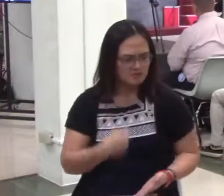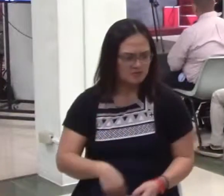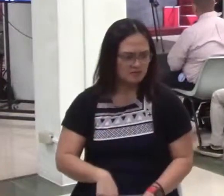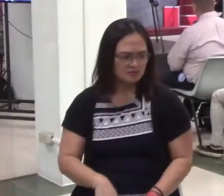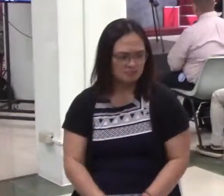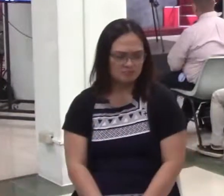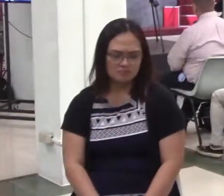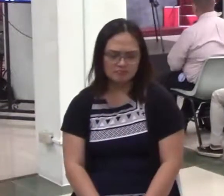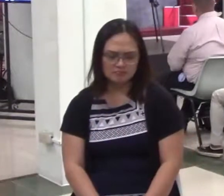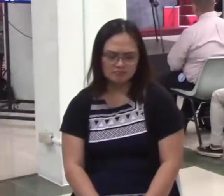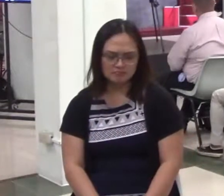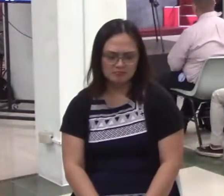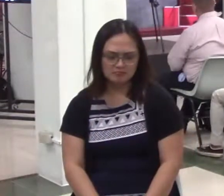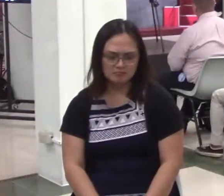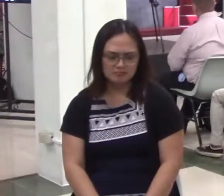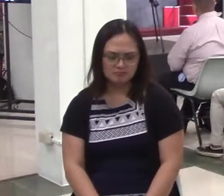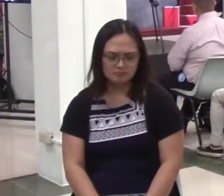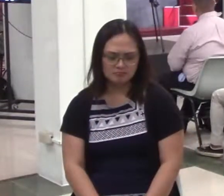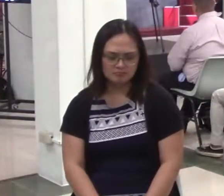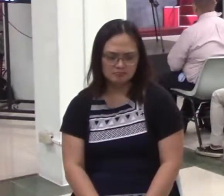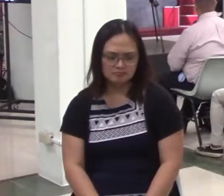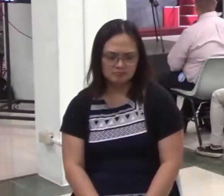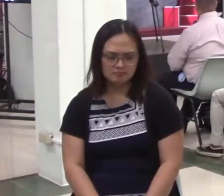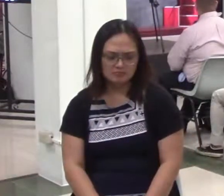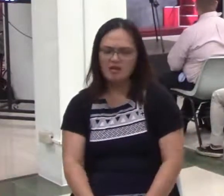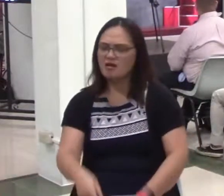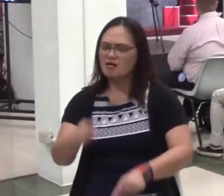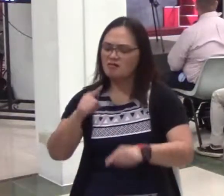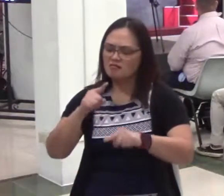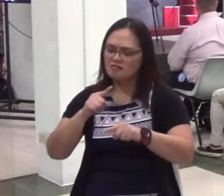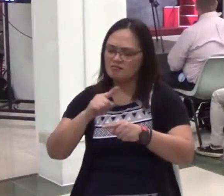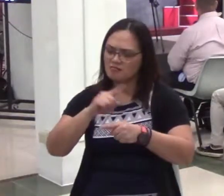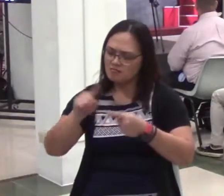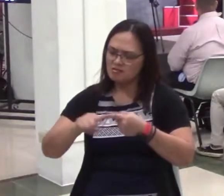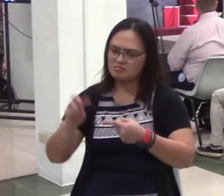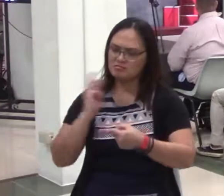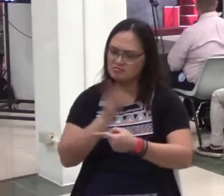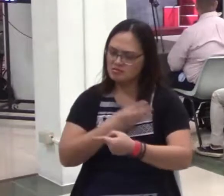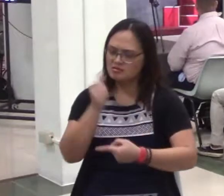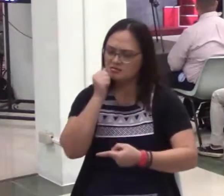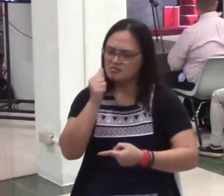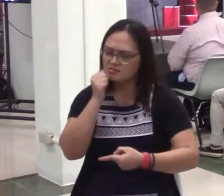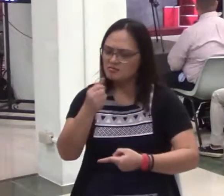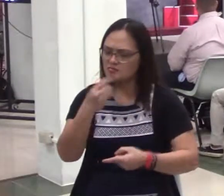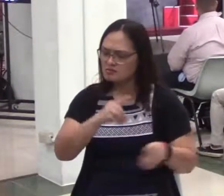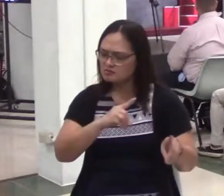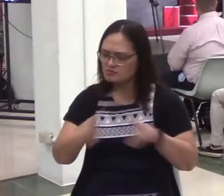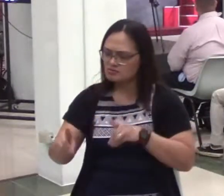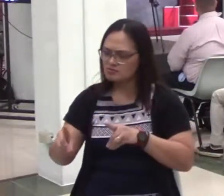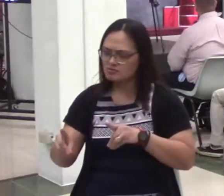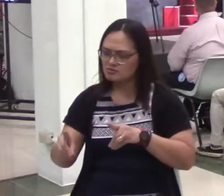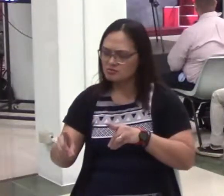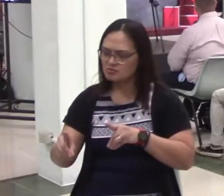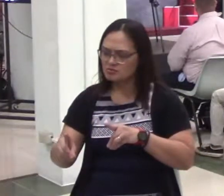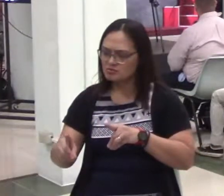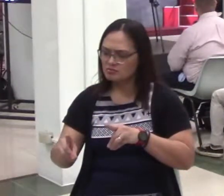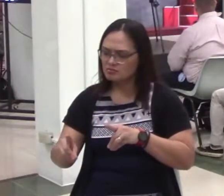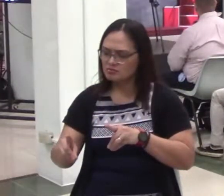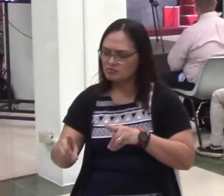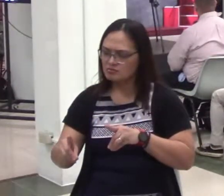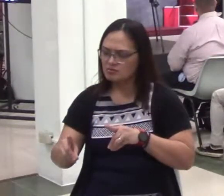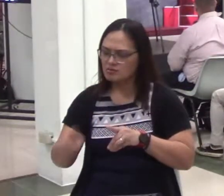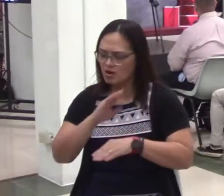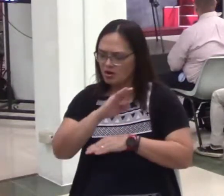yung ibinigay sa atin ng Panginoon na kalayaan. Are you listening?